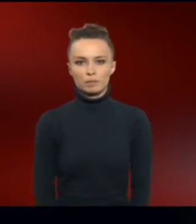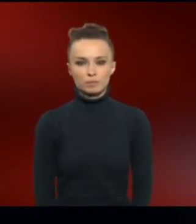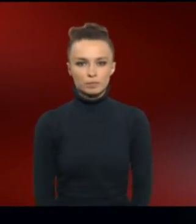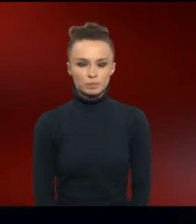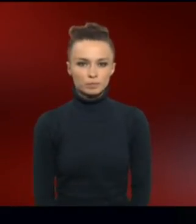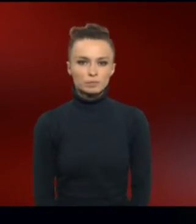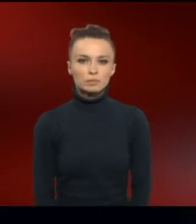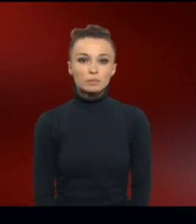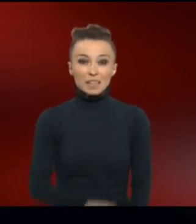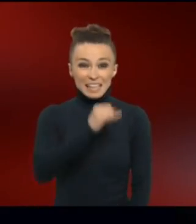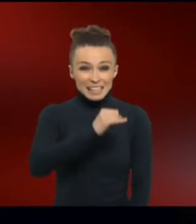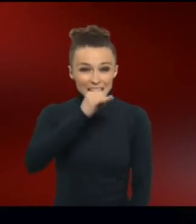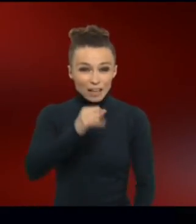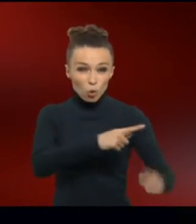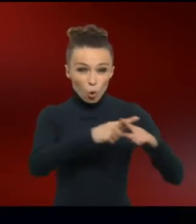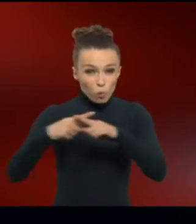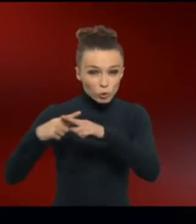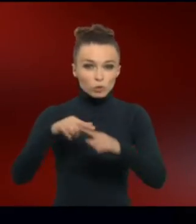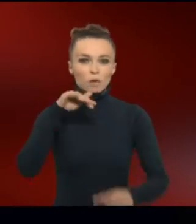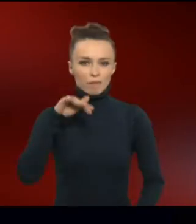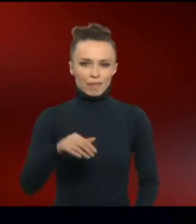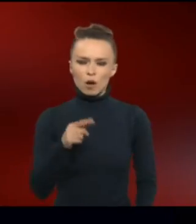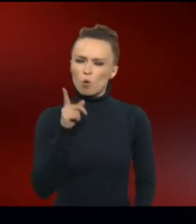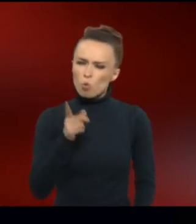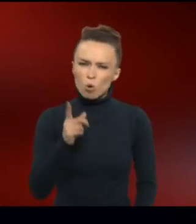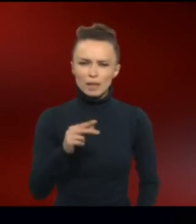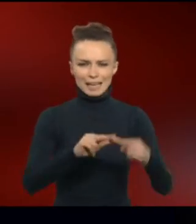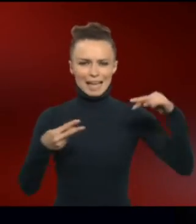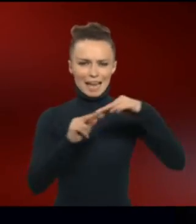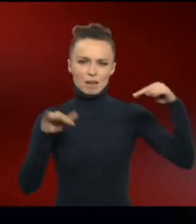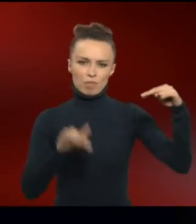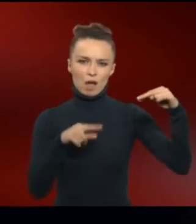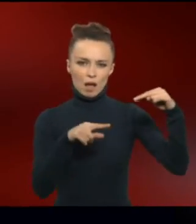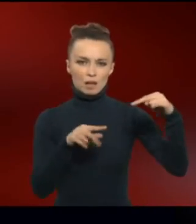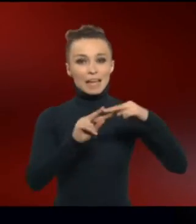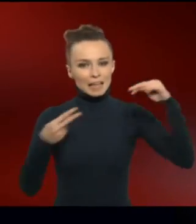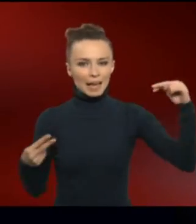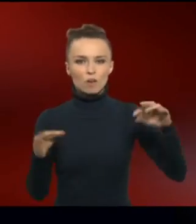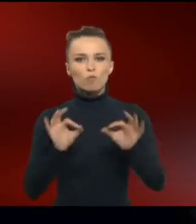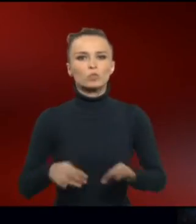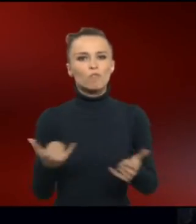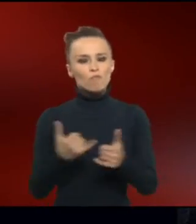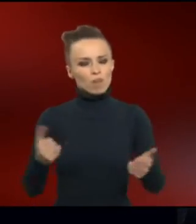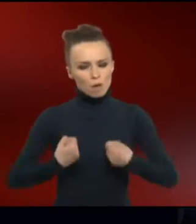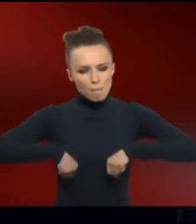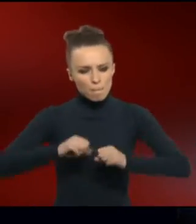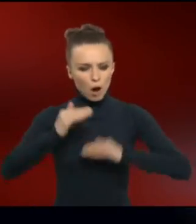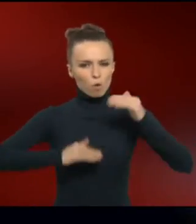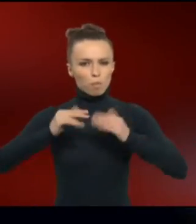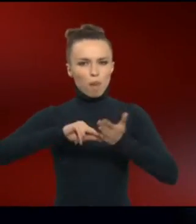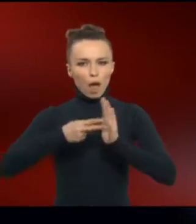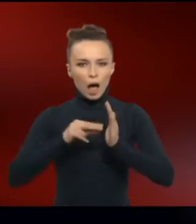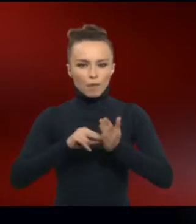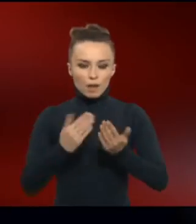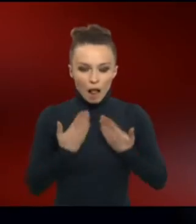Auf jedem dieser Chromosome befinden sich mehrere hundert Gene. Die Gene funktionieren wie ein Bauplan. Sie werden